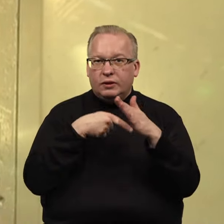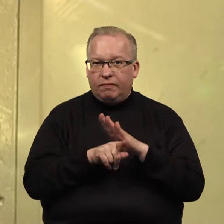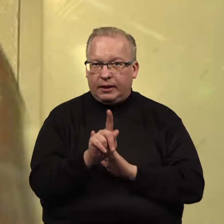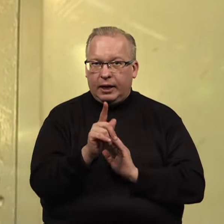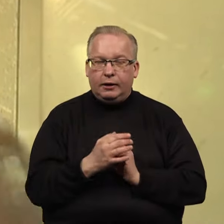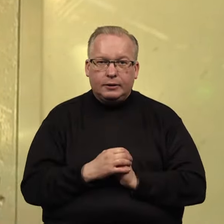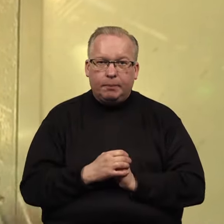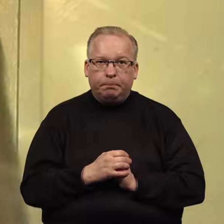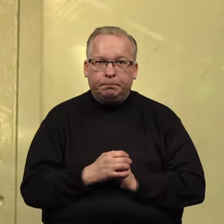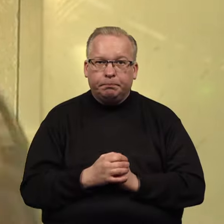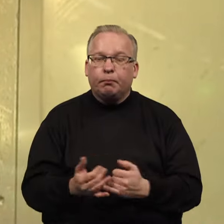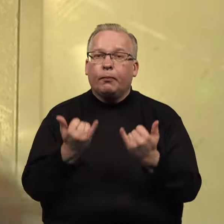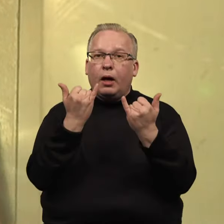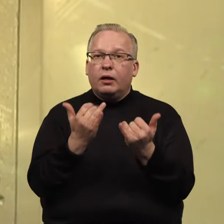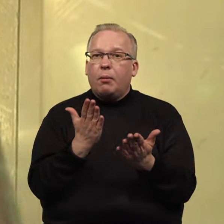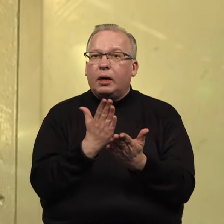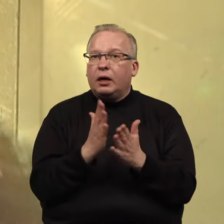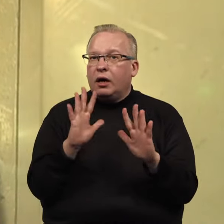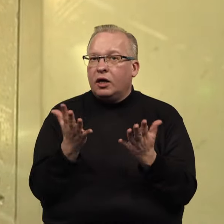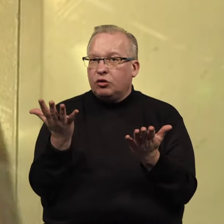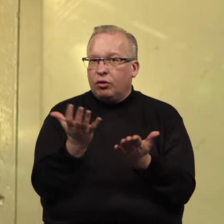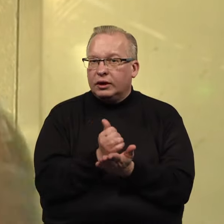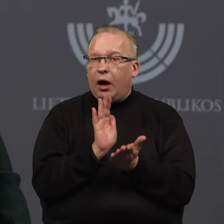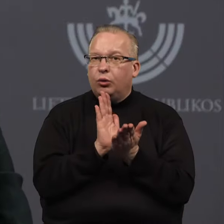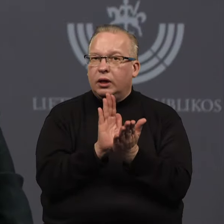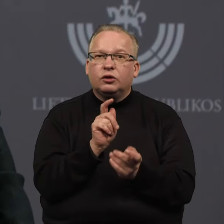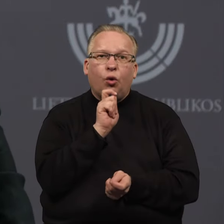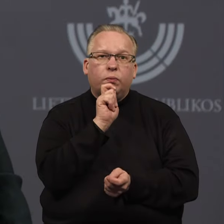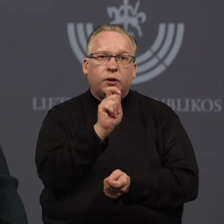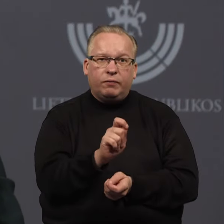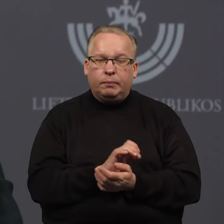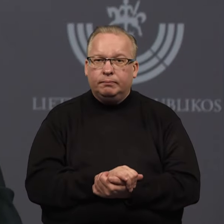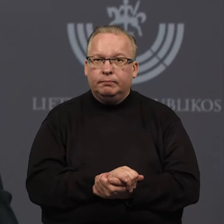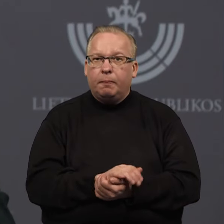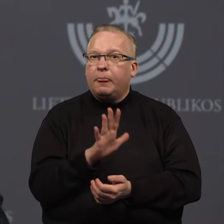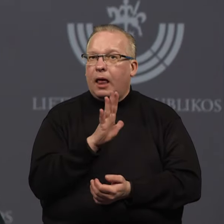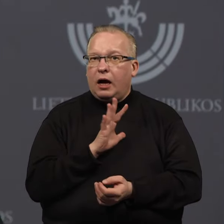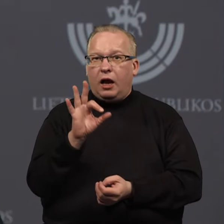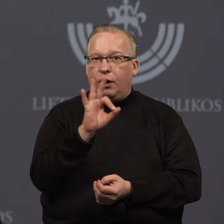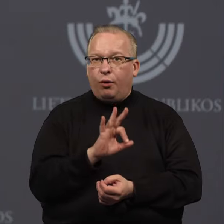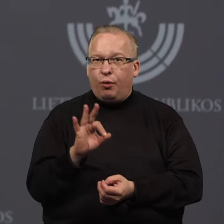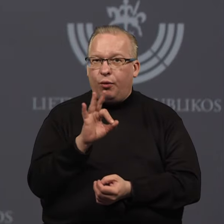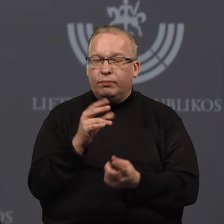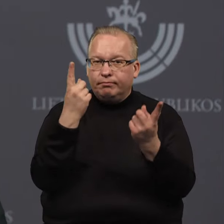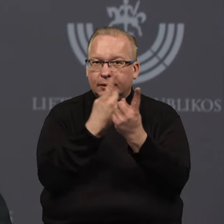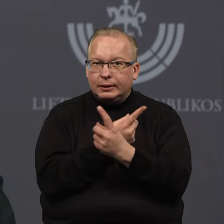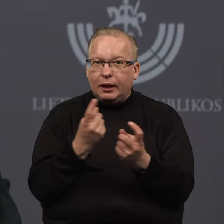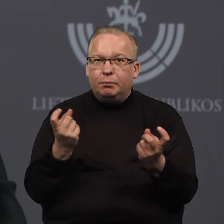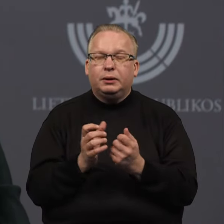Dabar jeigu yra gautas kažkoks apdovanojimas, tai negali apie tai pasisakyti